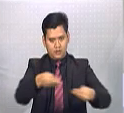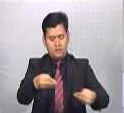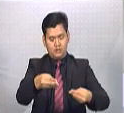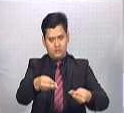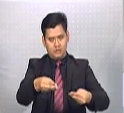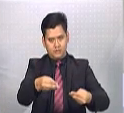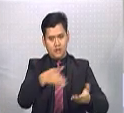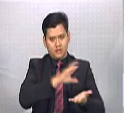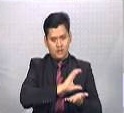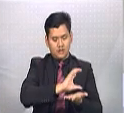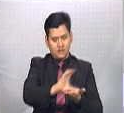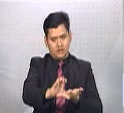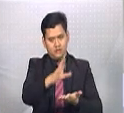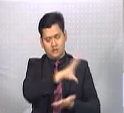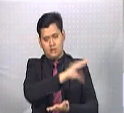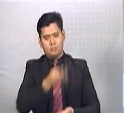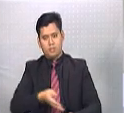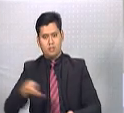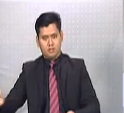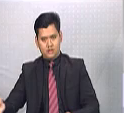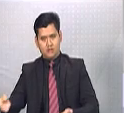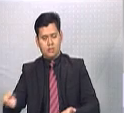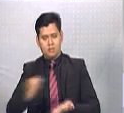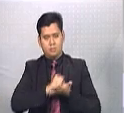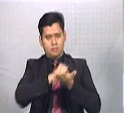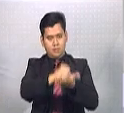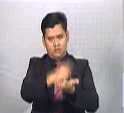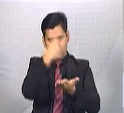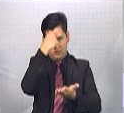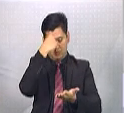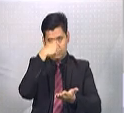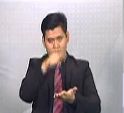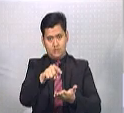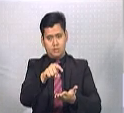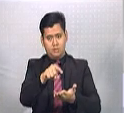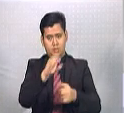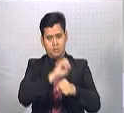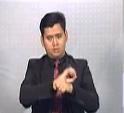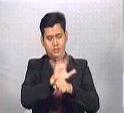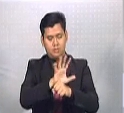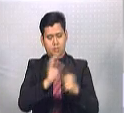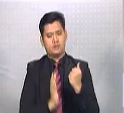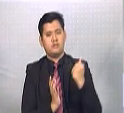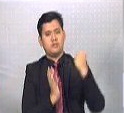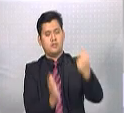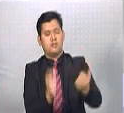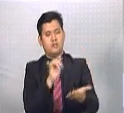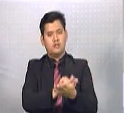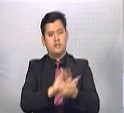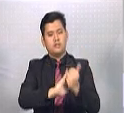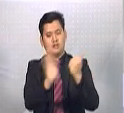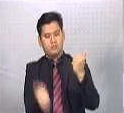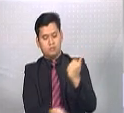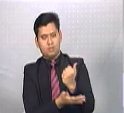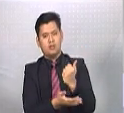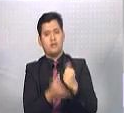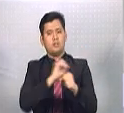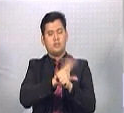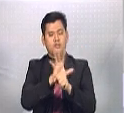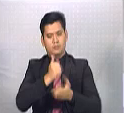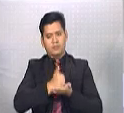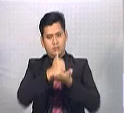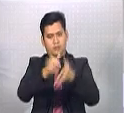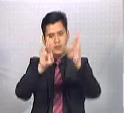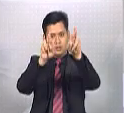untuk digunakan bagi menangani penularan COVID-19. Ia termasuk saluran sumbangan kepada tabung COVID-19 bagi